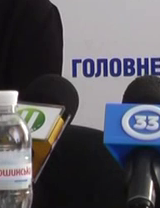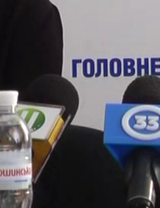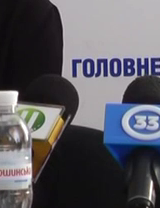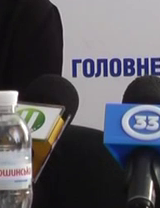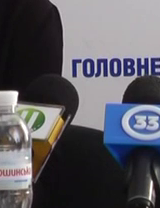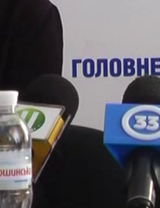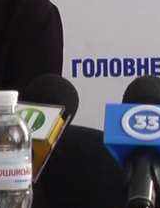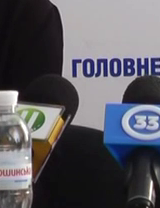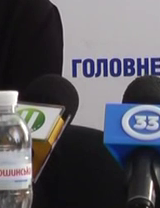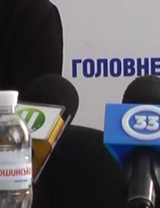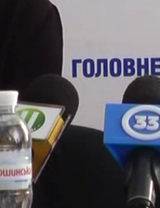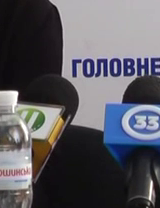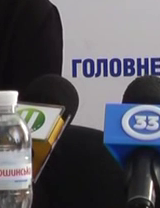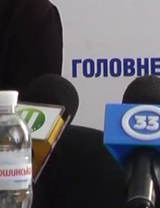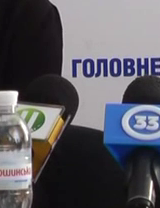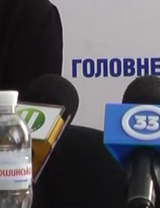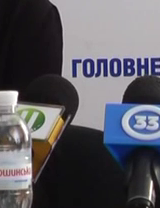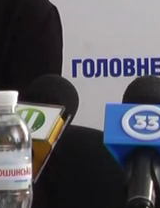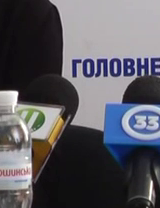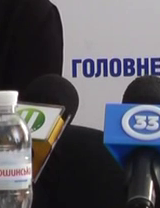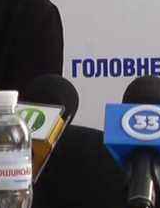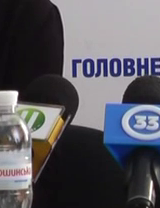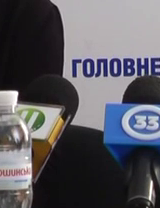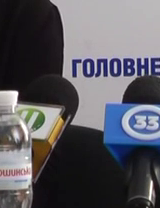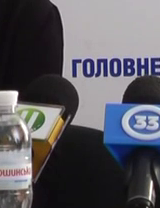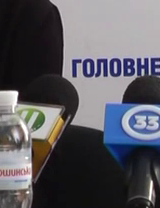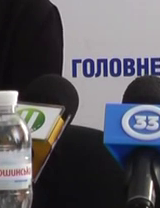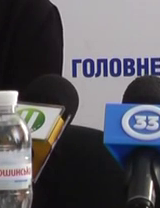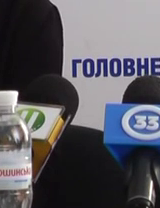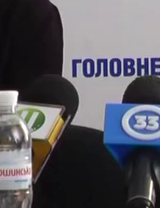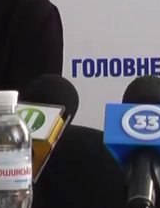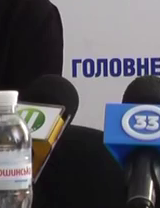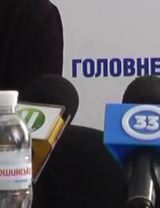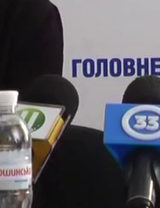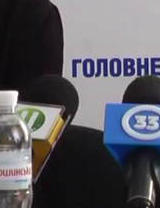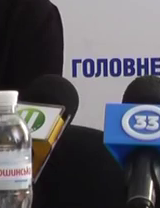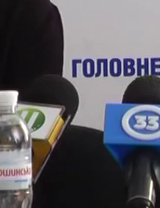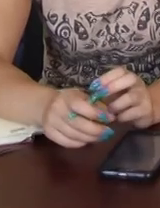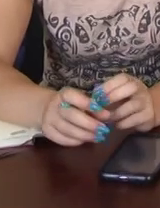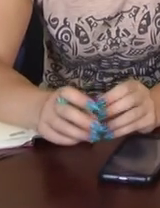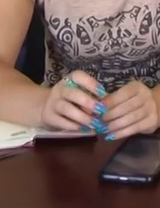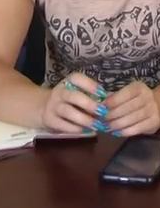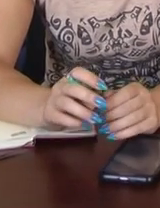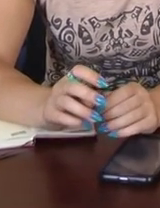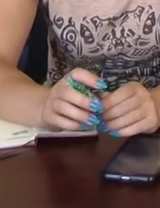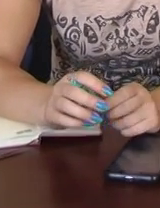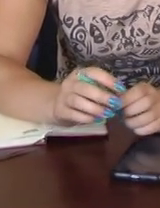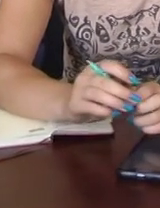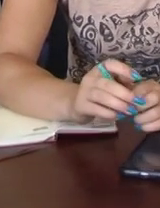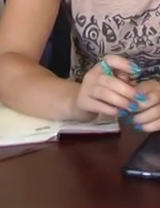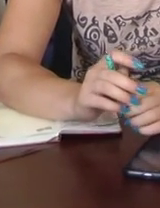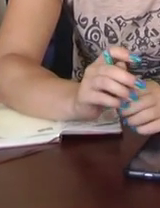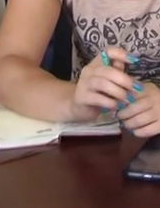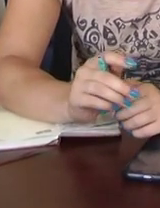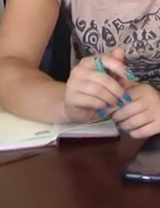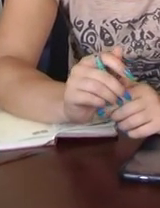Вони більш не мають права протягом терміну зазначеного закону мати доступ до державної служби Тетяна Козаченко зазначила, в